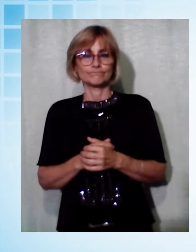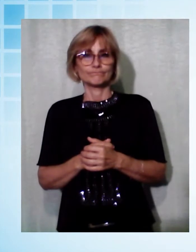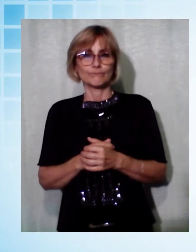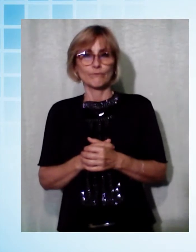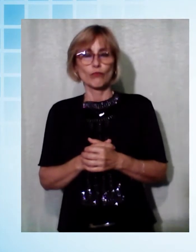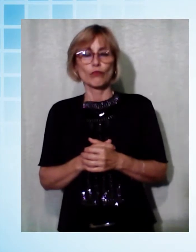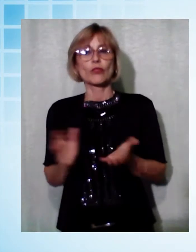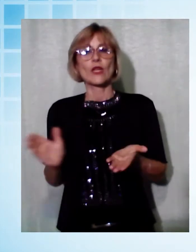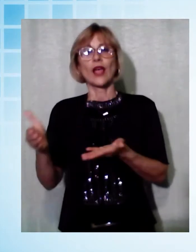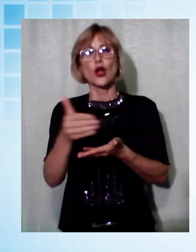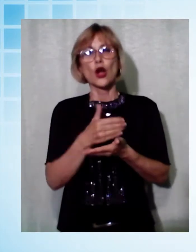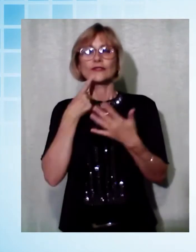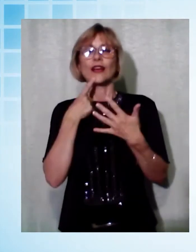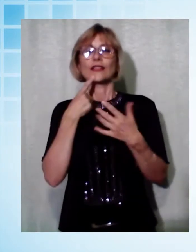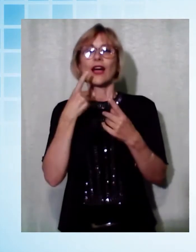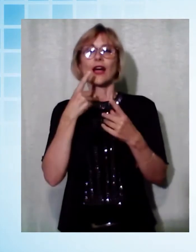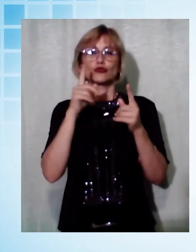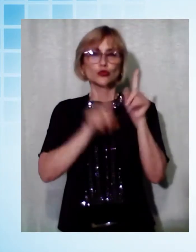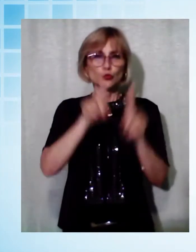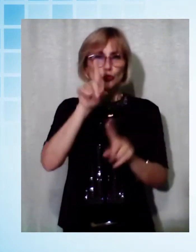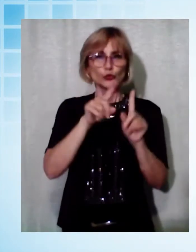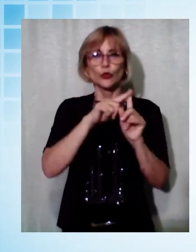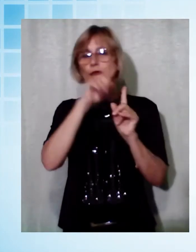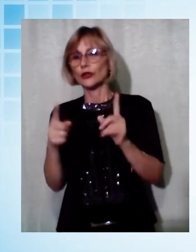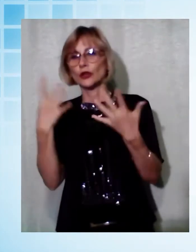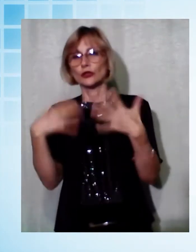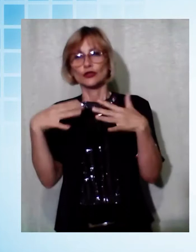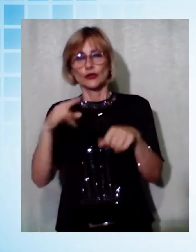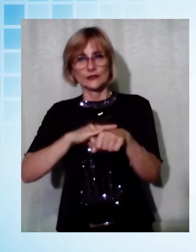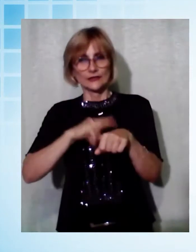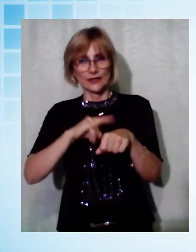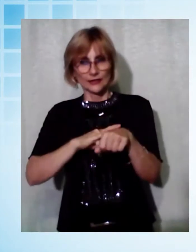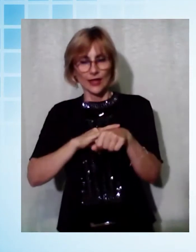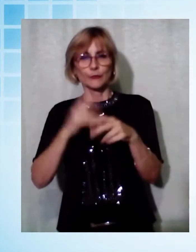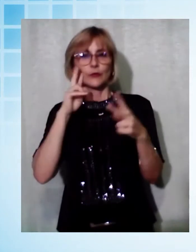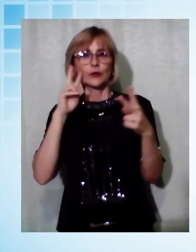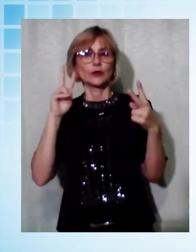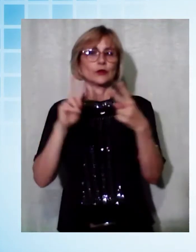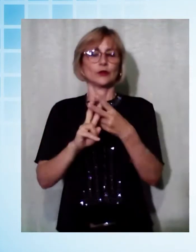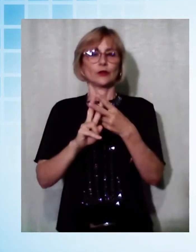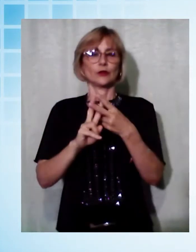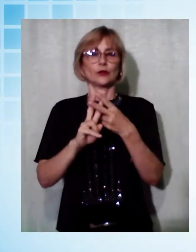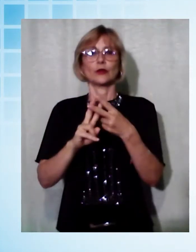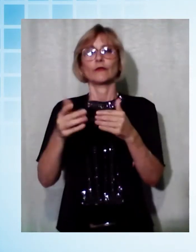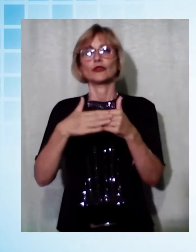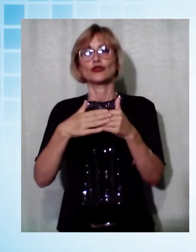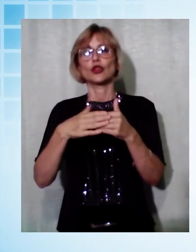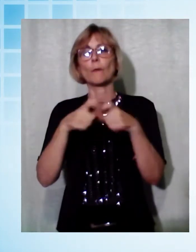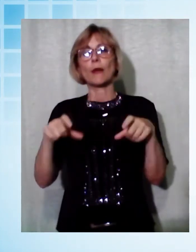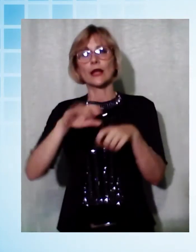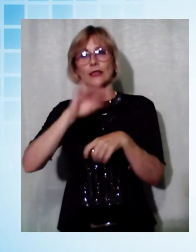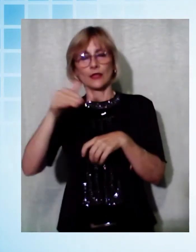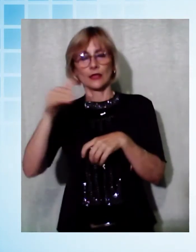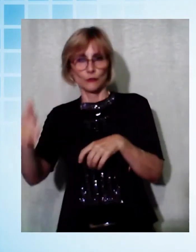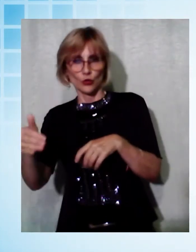settembre, con ritrovo e partenza in Piazza Antelminelli, presso l'ingresso dell'auditorium della Banca del Monte. Il percorso